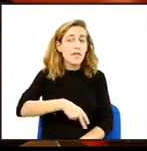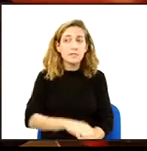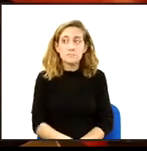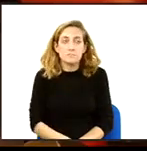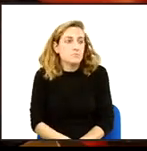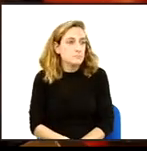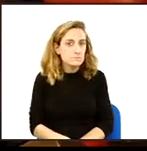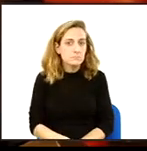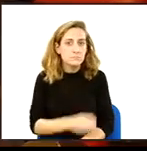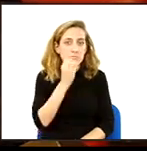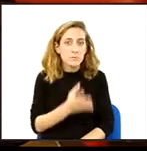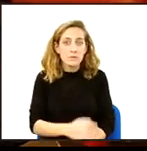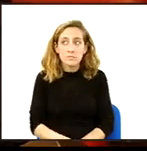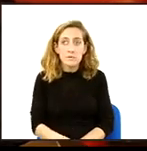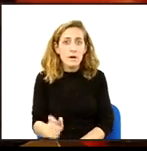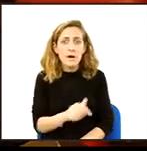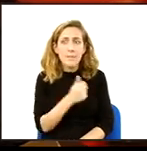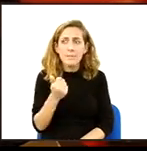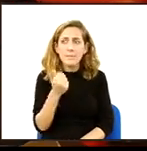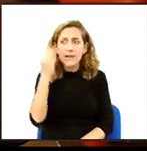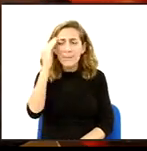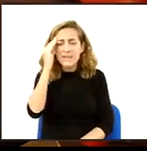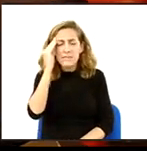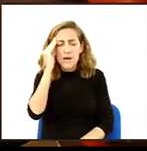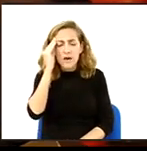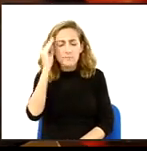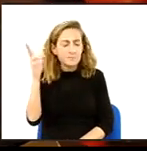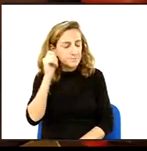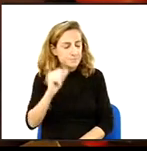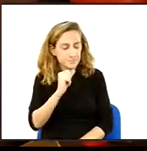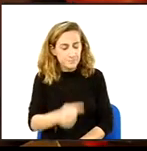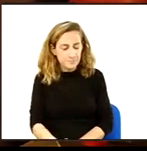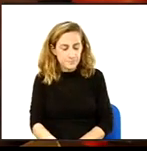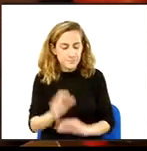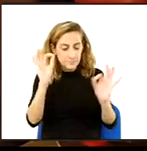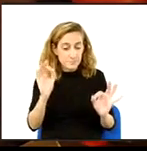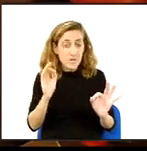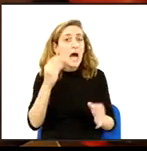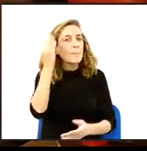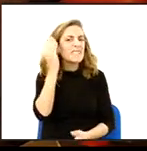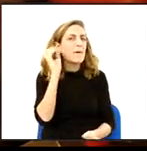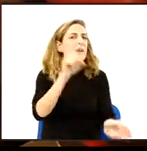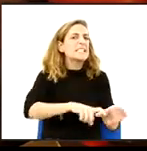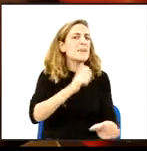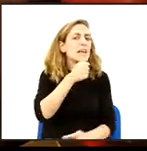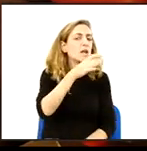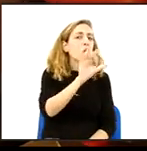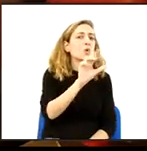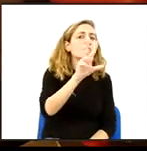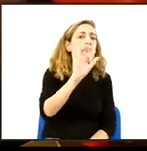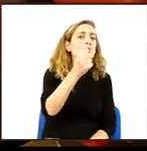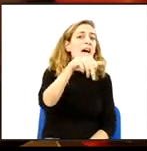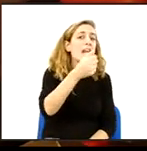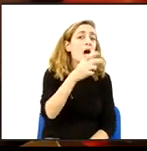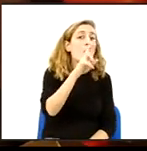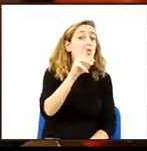Bé, ja. Primer de tot, em pensava que el que defensaria la moció seria la senyora Susana Roura com a regidora de Seguretat. Però bé,